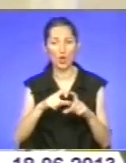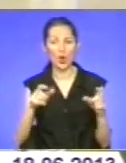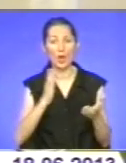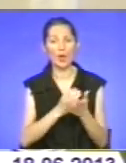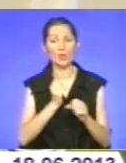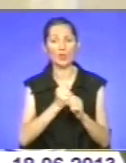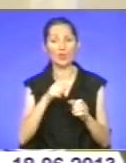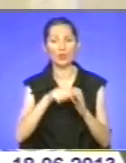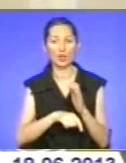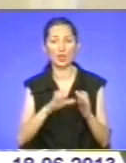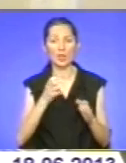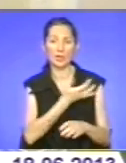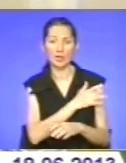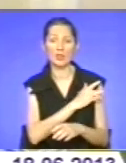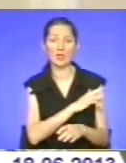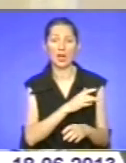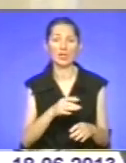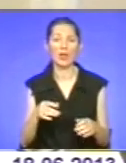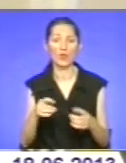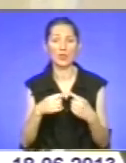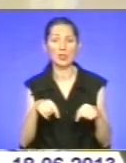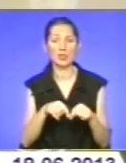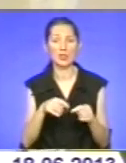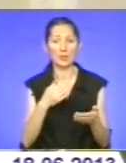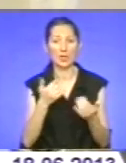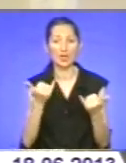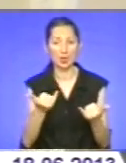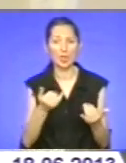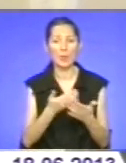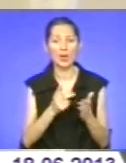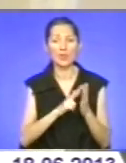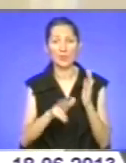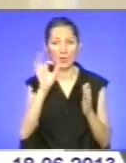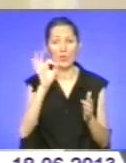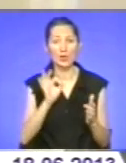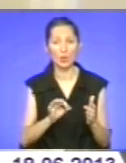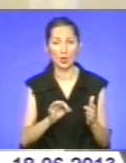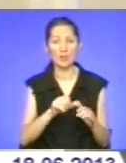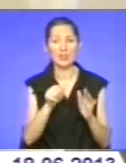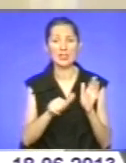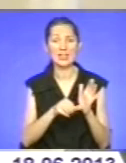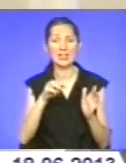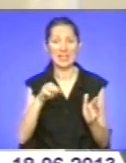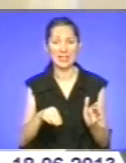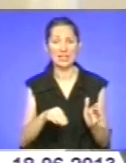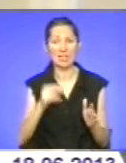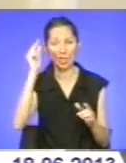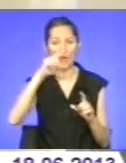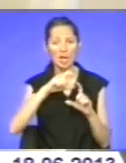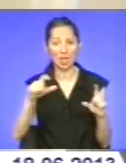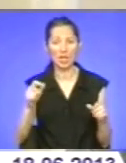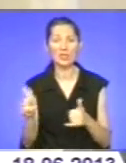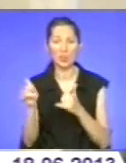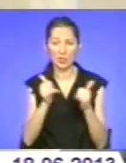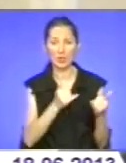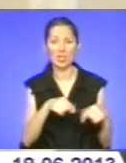,5 тисяч загальноосвітніх навчальних закладів вже більш ніж 80 відсотків, 16 тисяч забезпечено такими